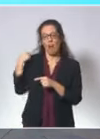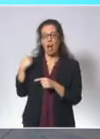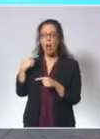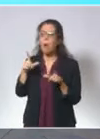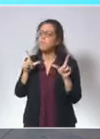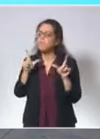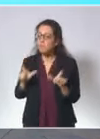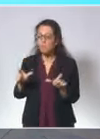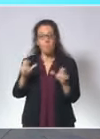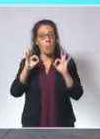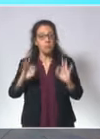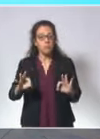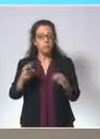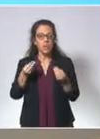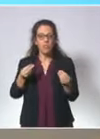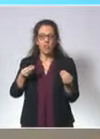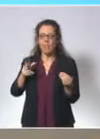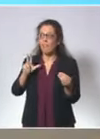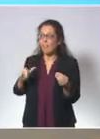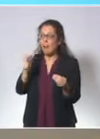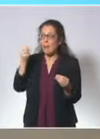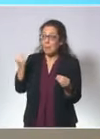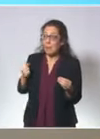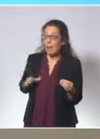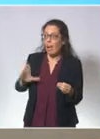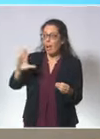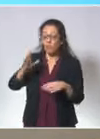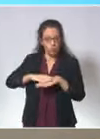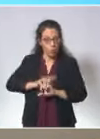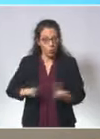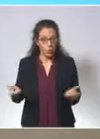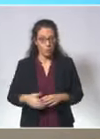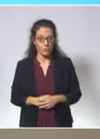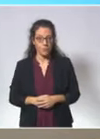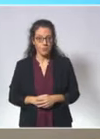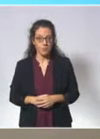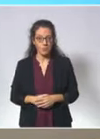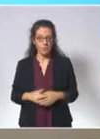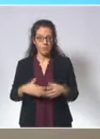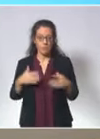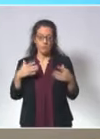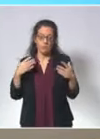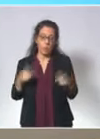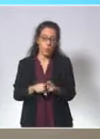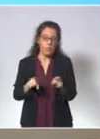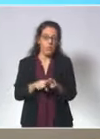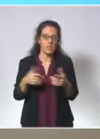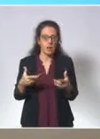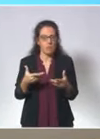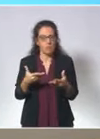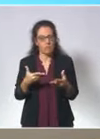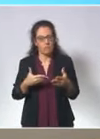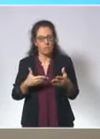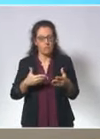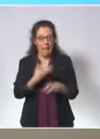de déjouer les pronostics. Par ailleurs, et c'est un élément fondamental pour limiter les risques,